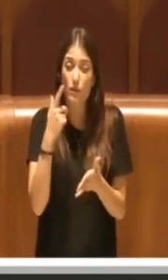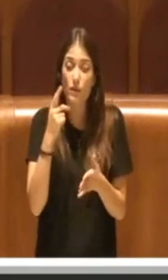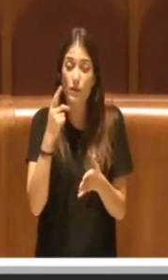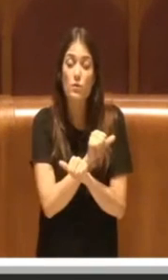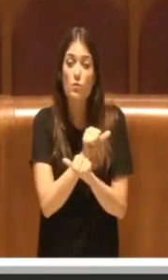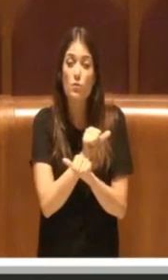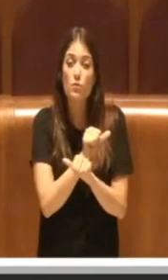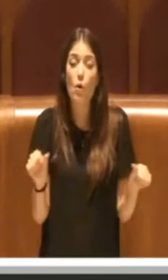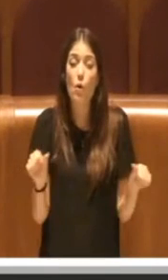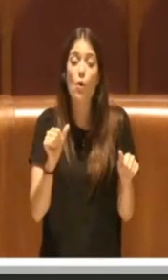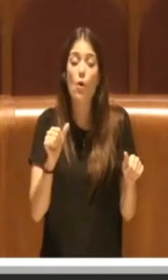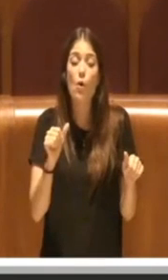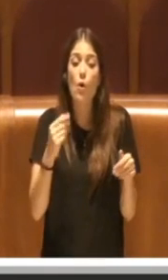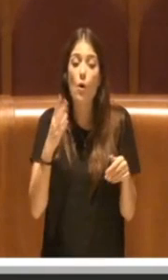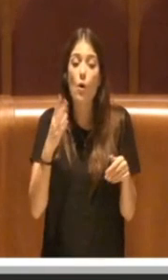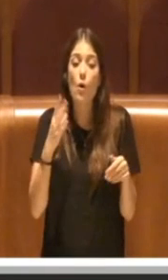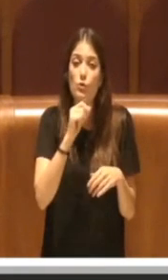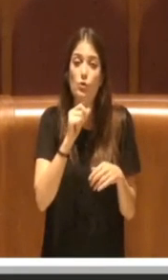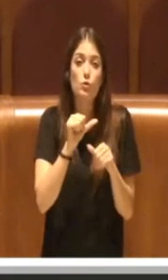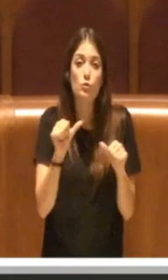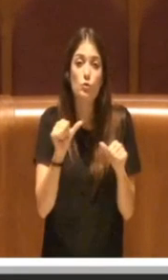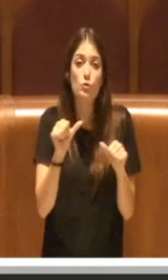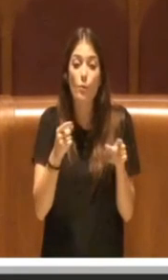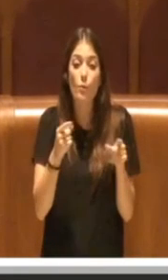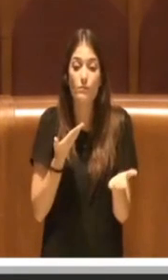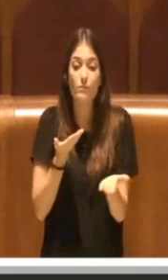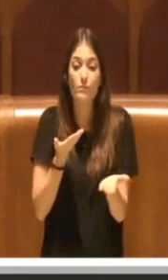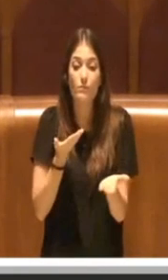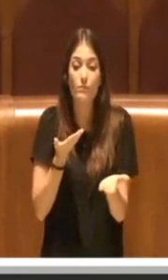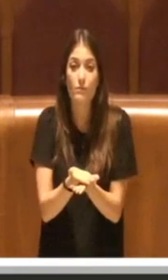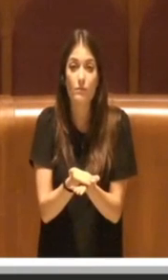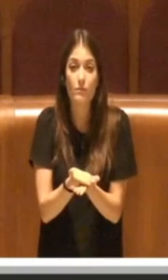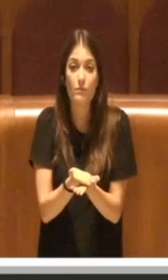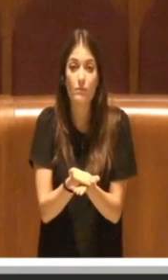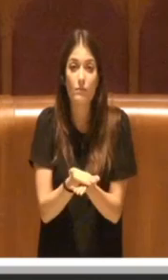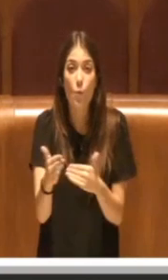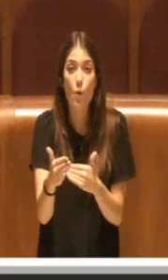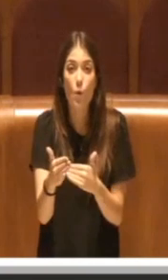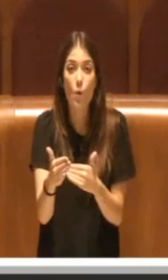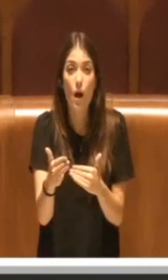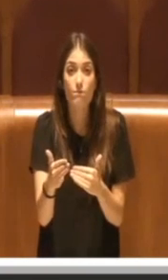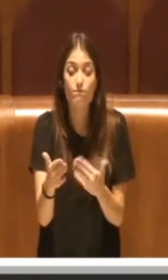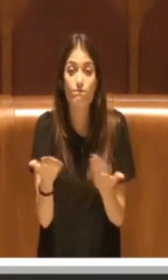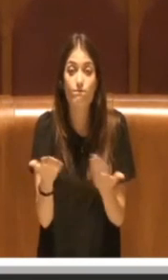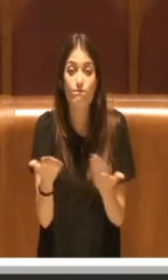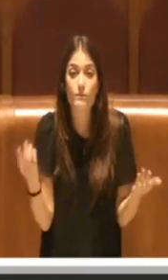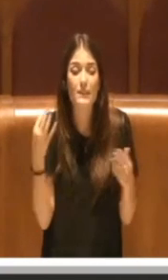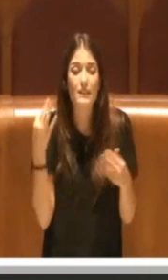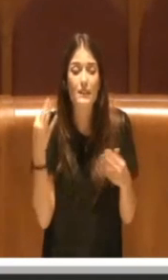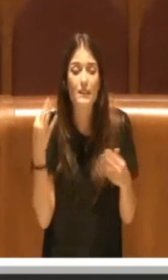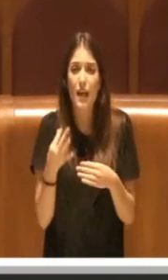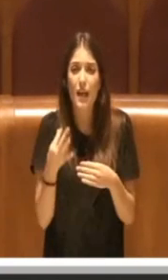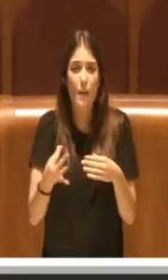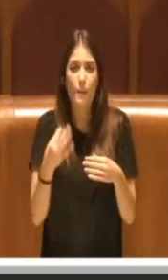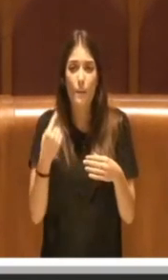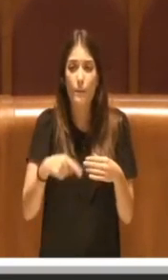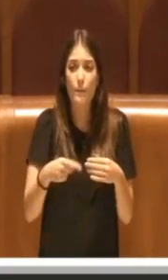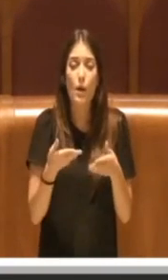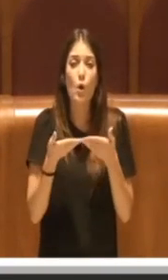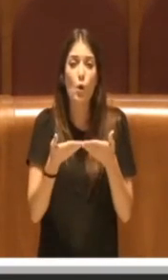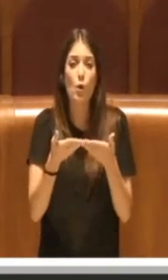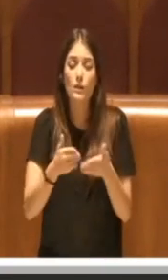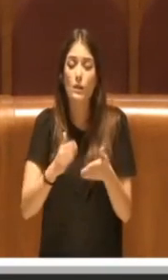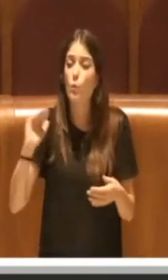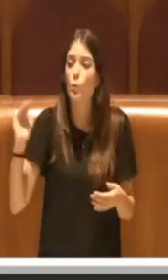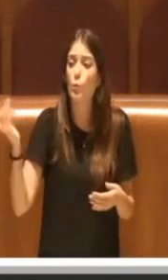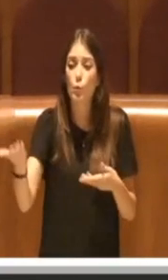solamente quando viene poi portato in aula? È stato sempre richiesto il contributo da parte di